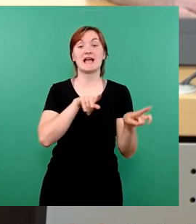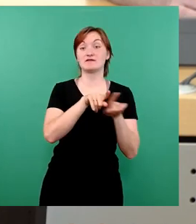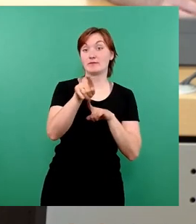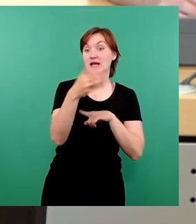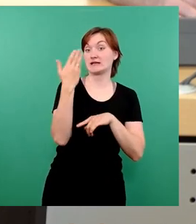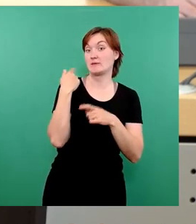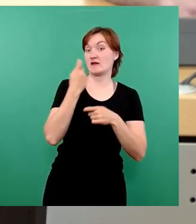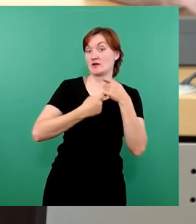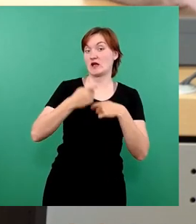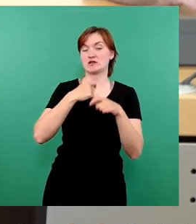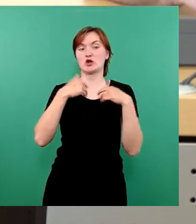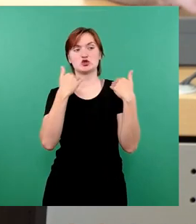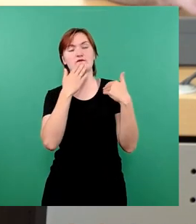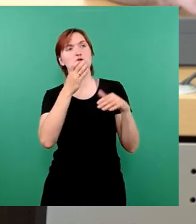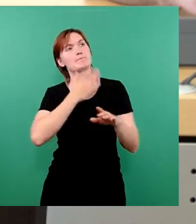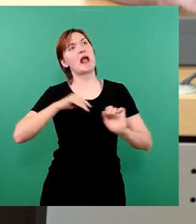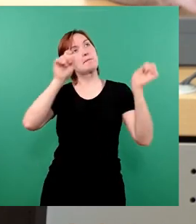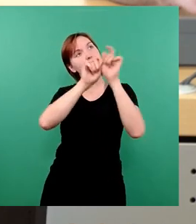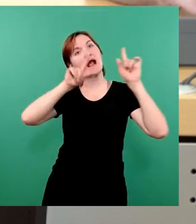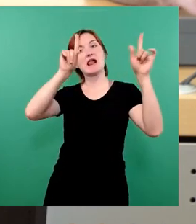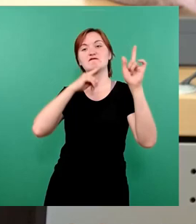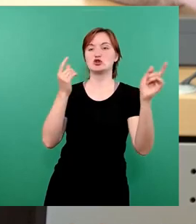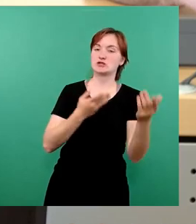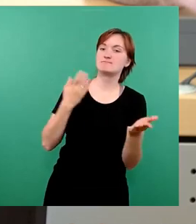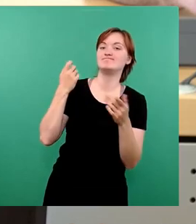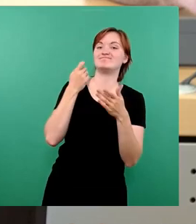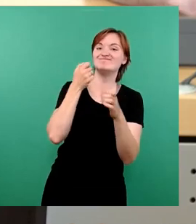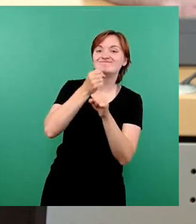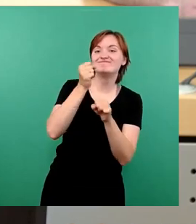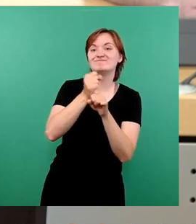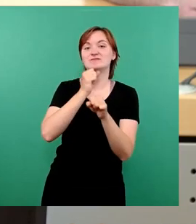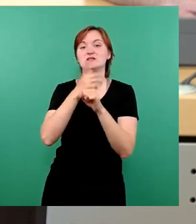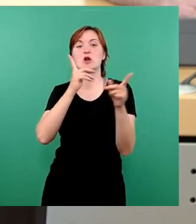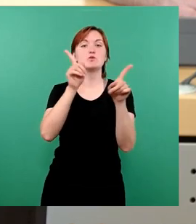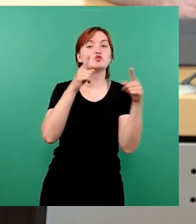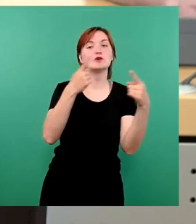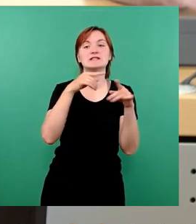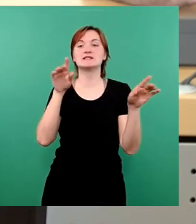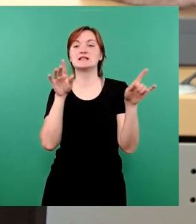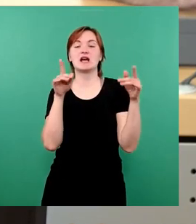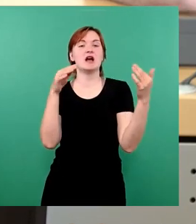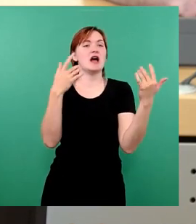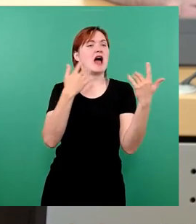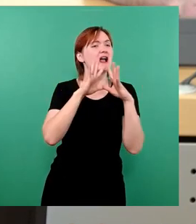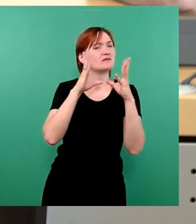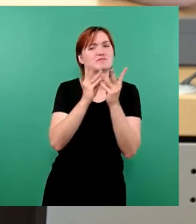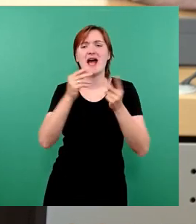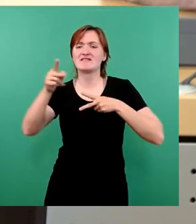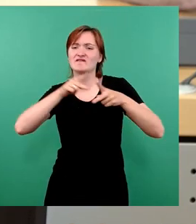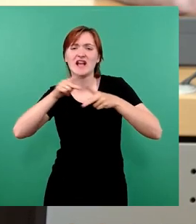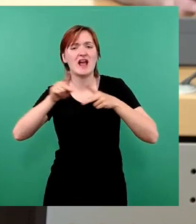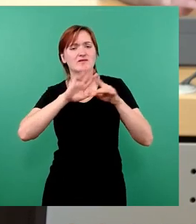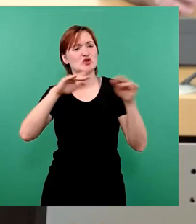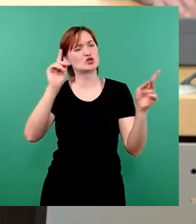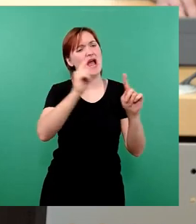ihr neoliberales Weltbild durchsetzen, DVB, Musikschulen, Bildung und Kultur kürzen, denn das braucht man alles